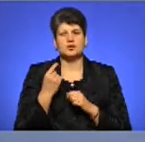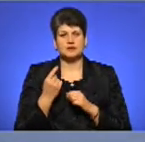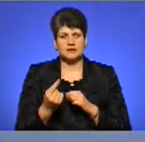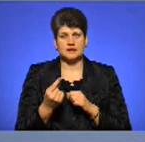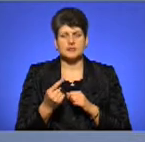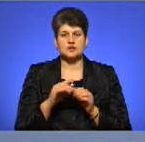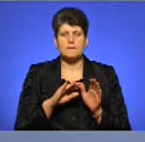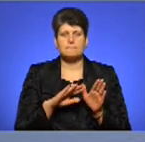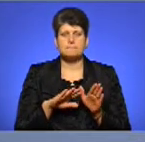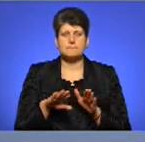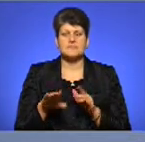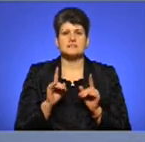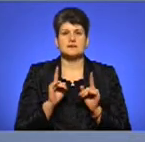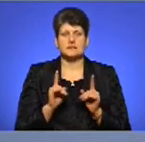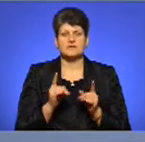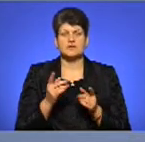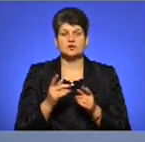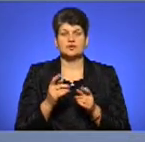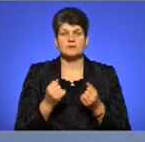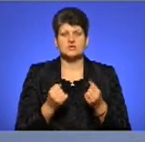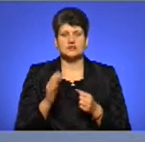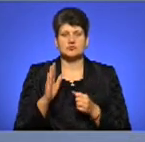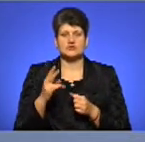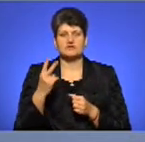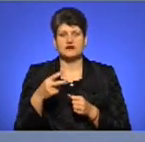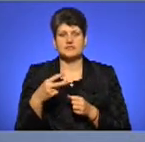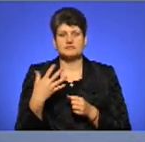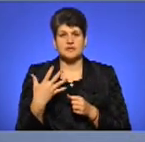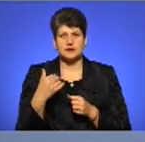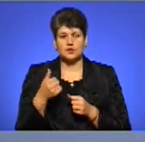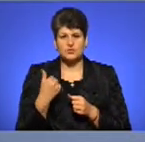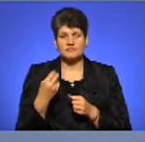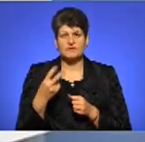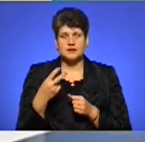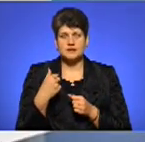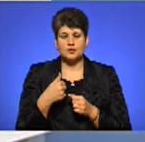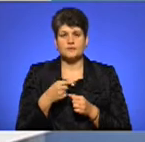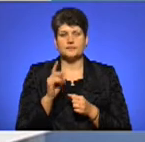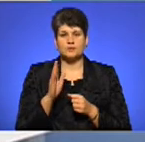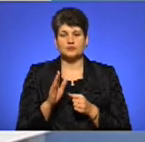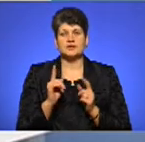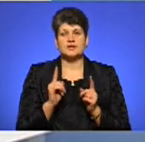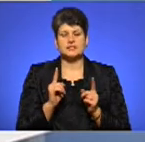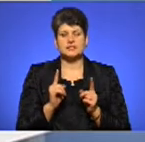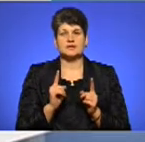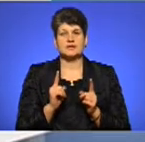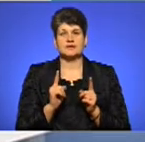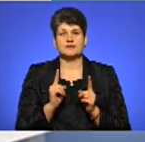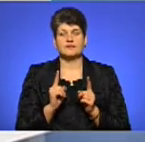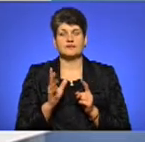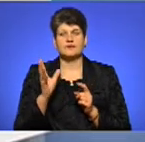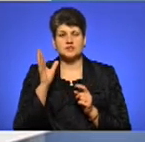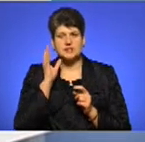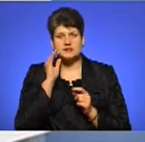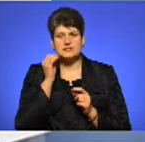що після, навіть якщо машині буде 25 років, чи 20 років, все одно буде вже вводитись тільки еквівалент